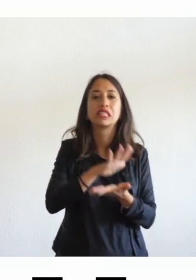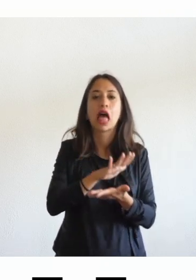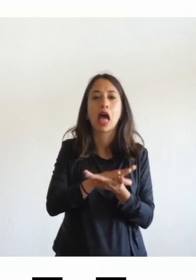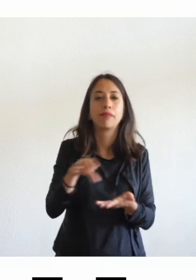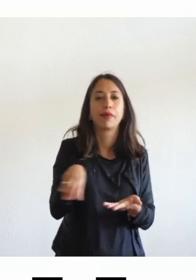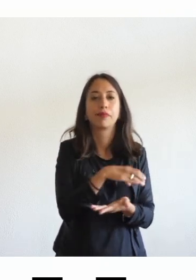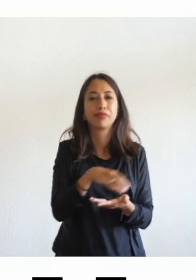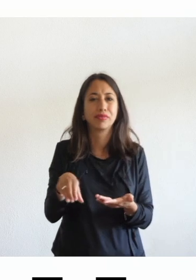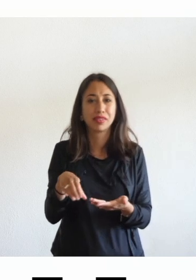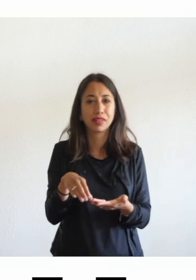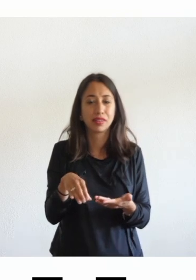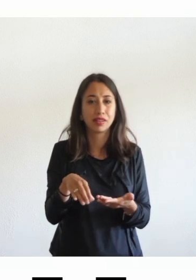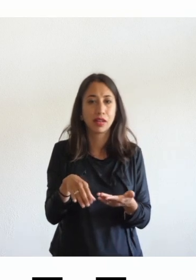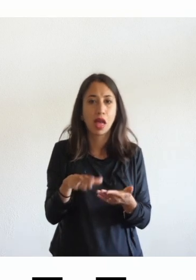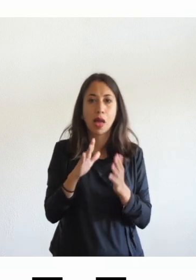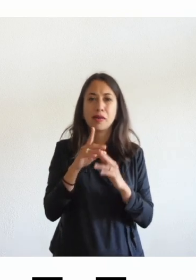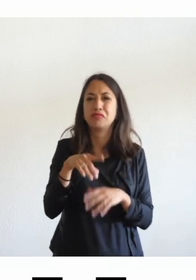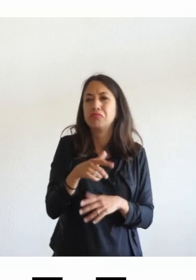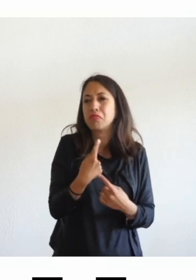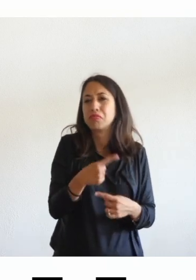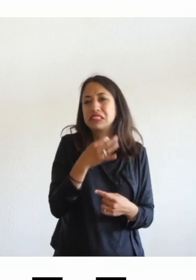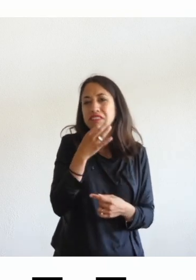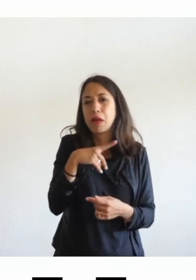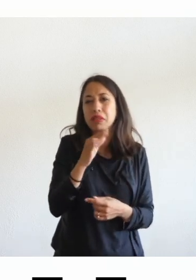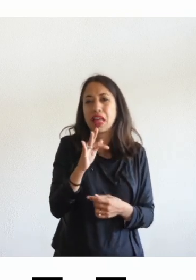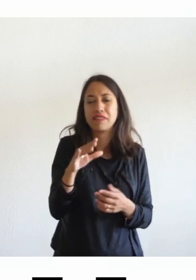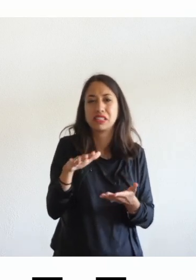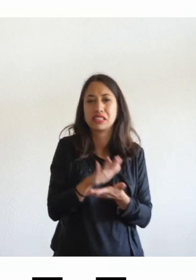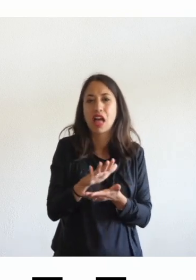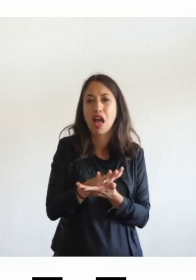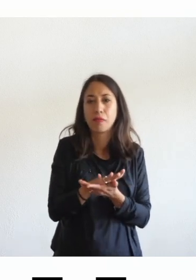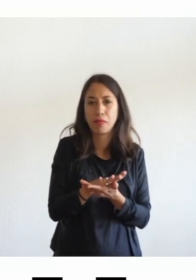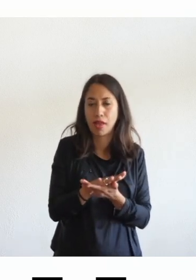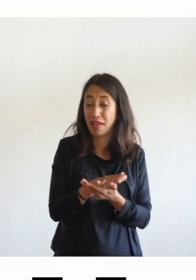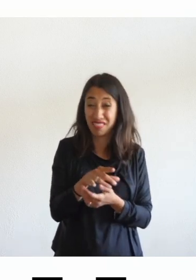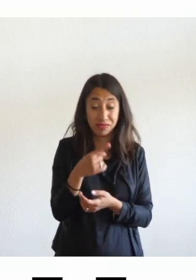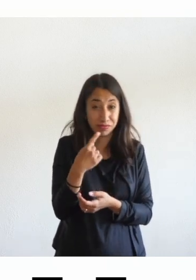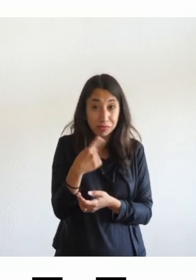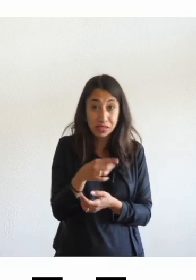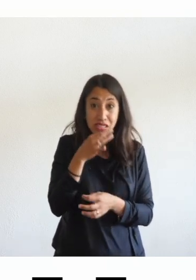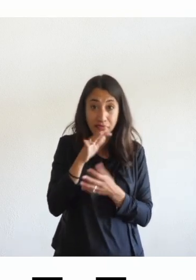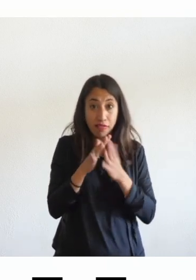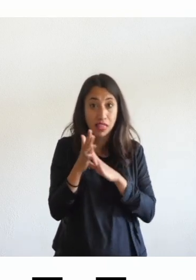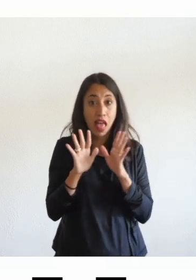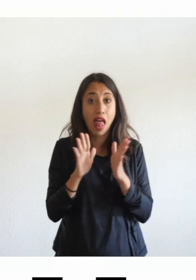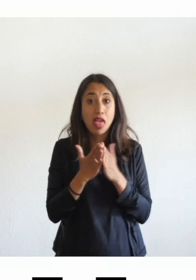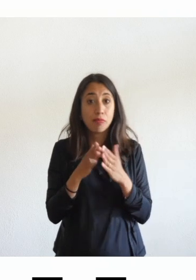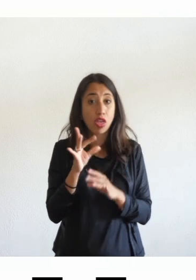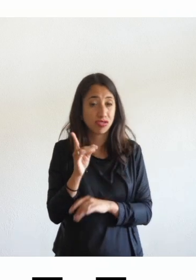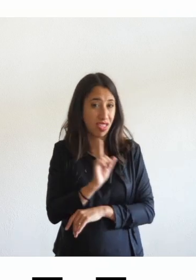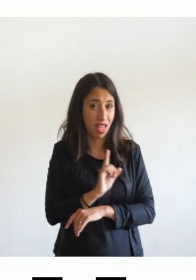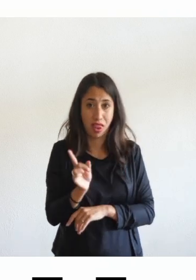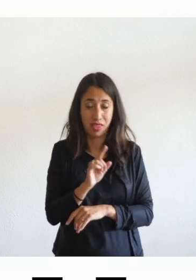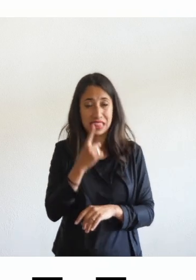è solo un pdf di stampa non può essere considerato un libro digitale poi